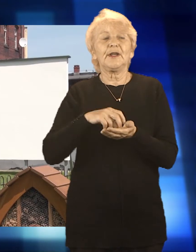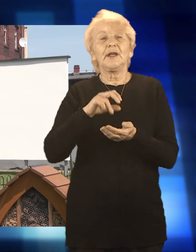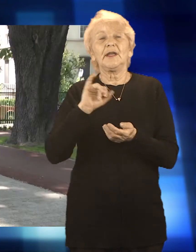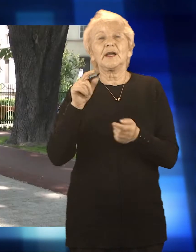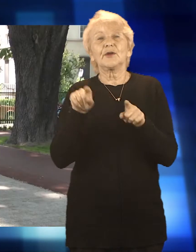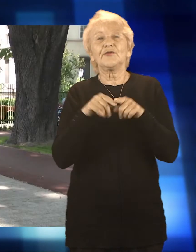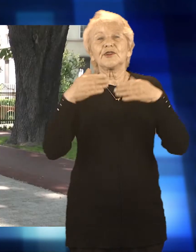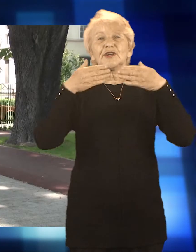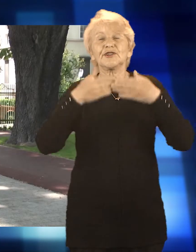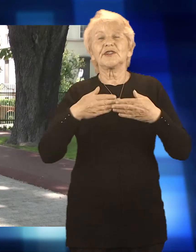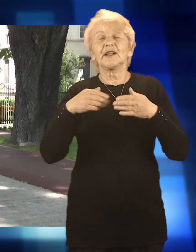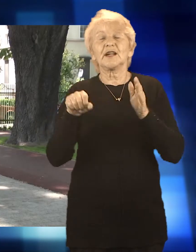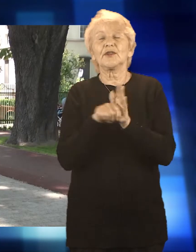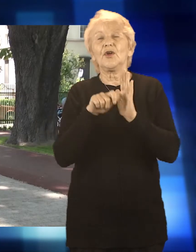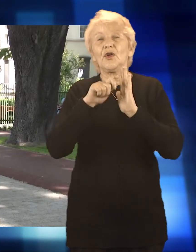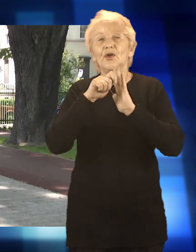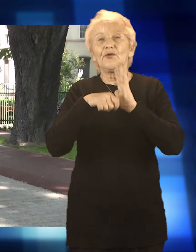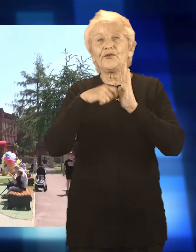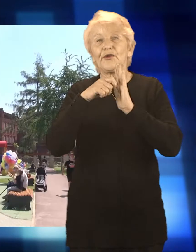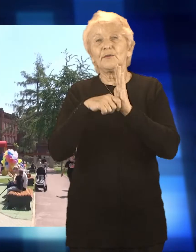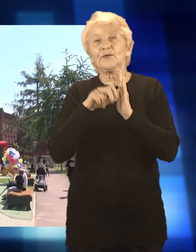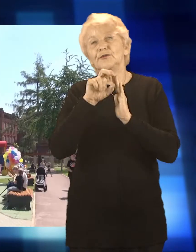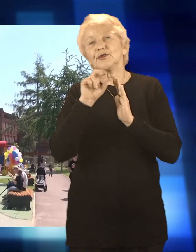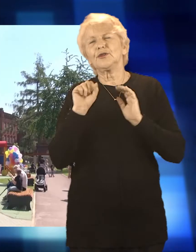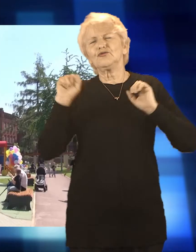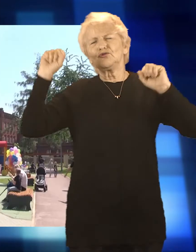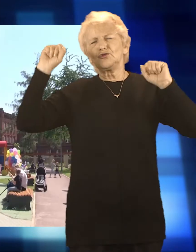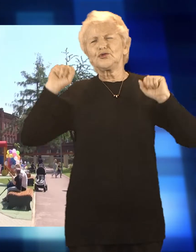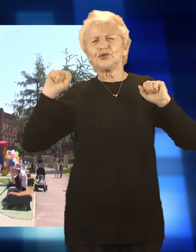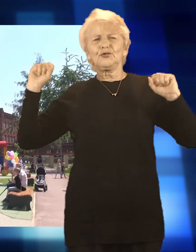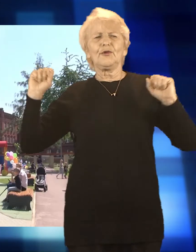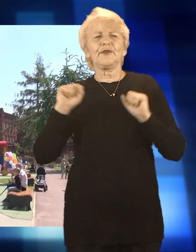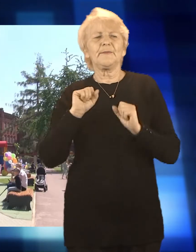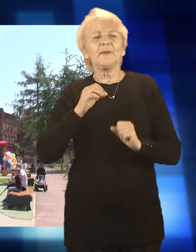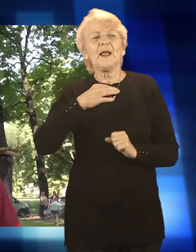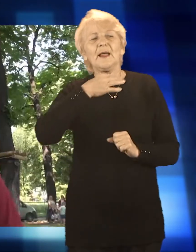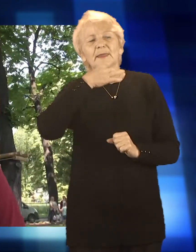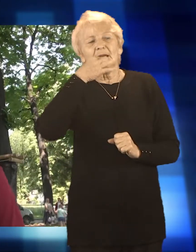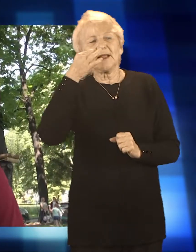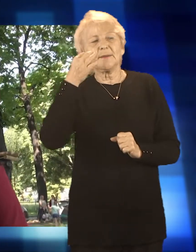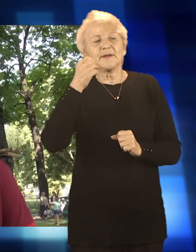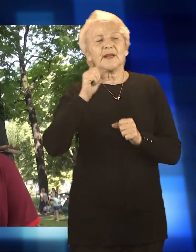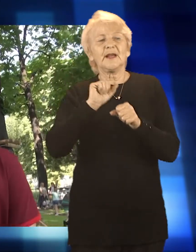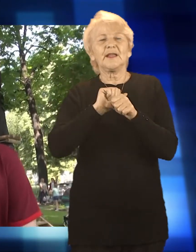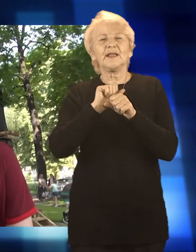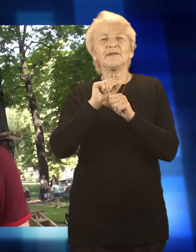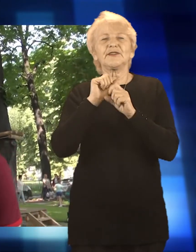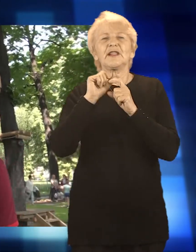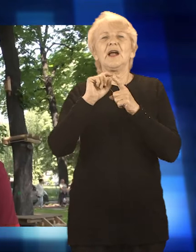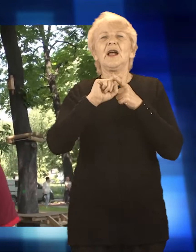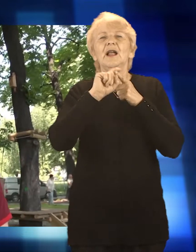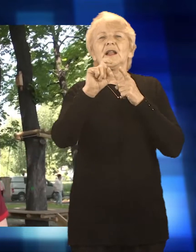filmów oraz zainstalowano urządzenia siłowni zewnętrznej. Jednym słowem jest co robić. Najlepszy jest kołowrodek